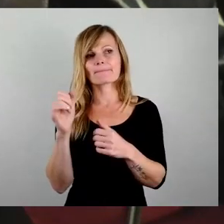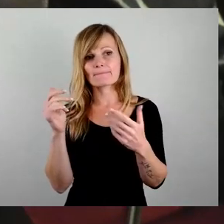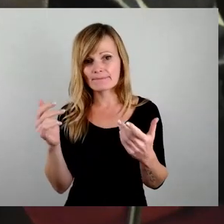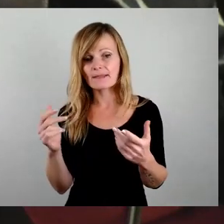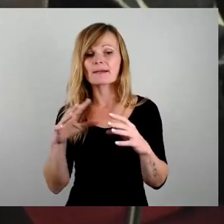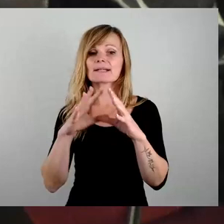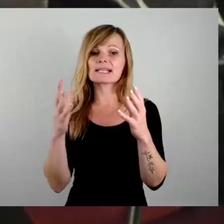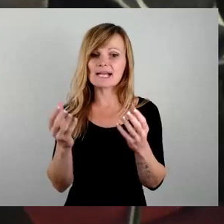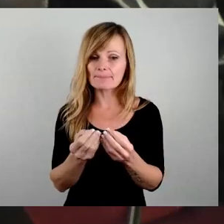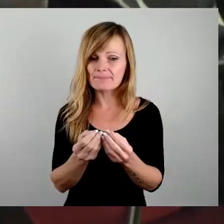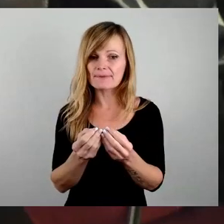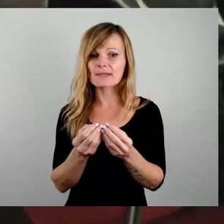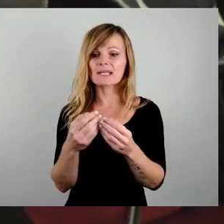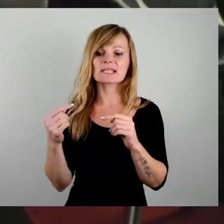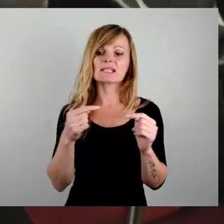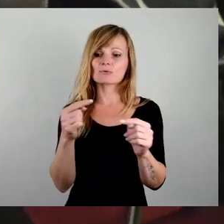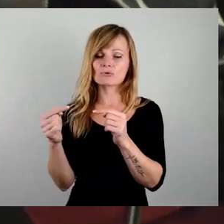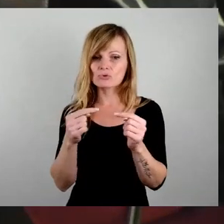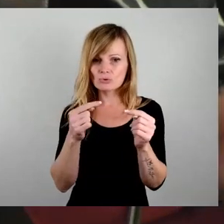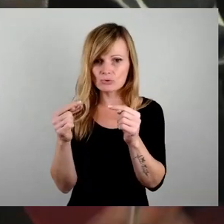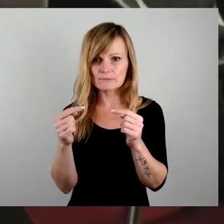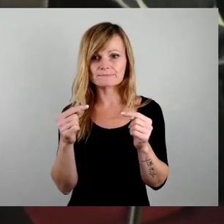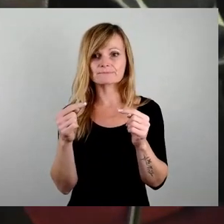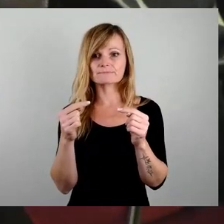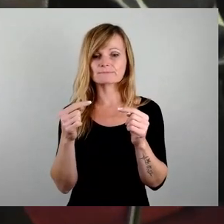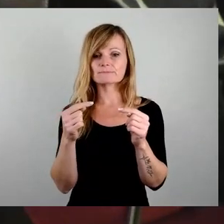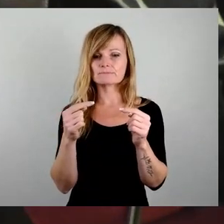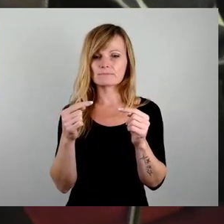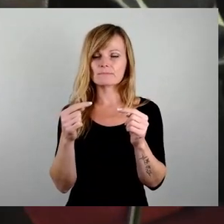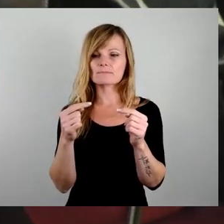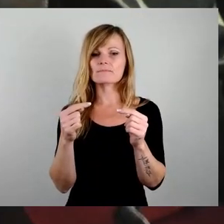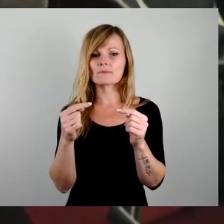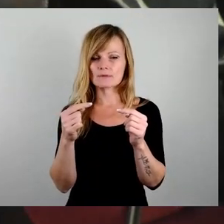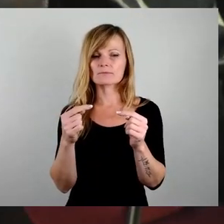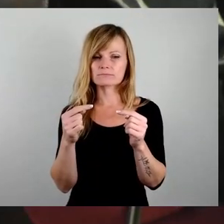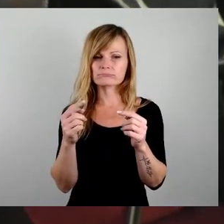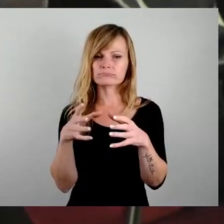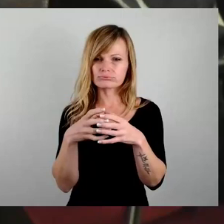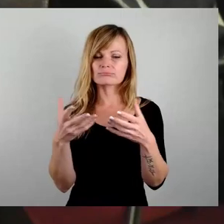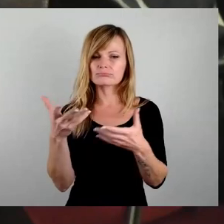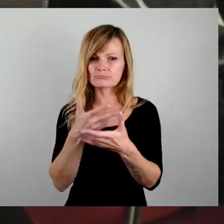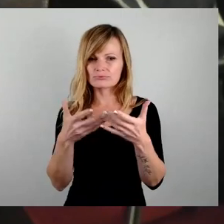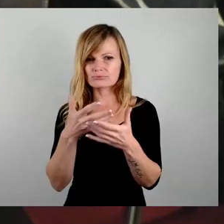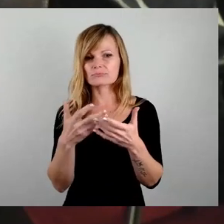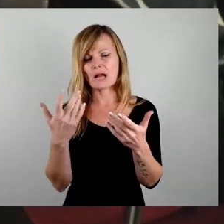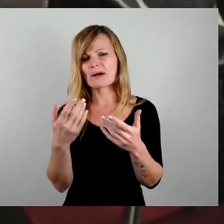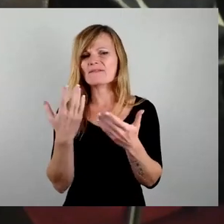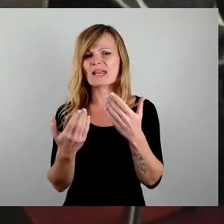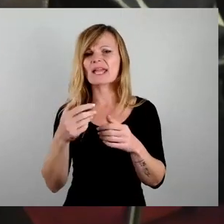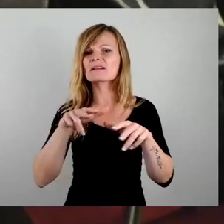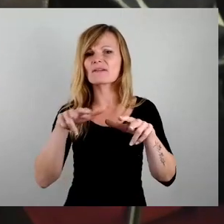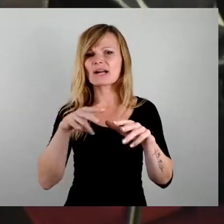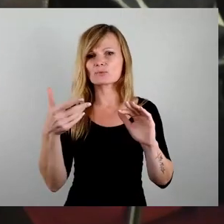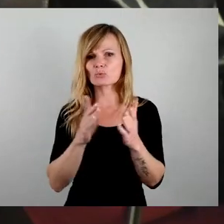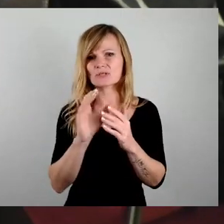Diskussion eben, die dann doch an mehreren Stellen stattfinden konnten, aber dazu soll die Verwaltung ja auch noch mal kurz Stellung nehmen, ist für uns